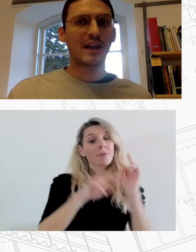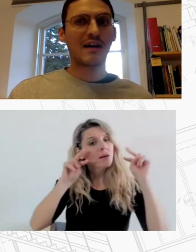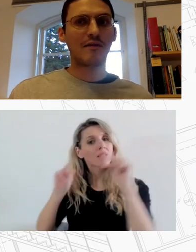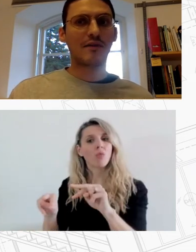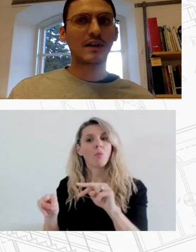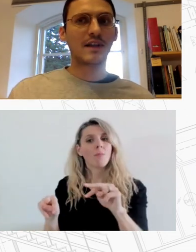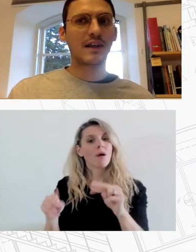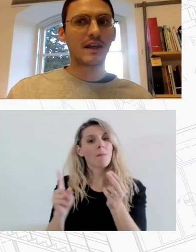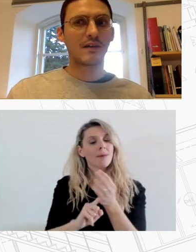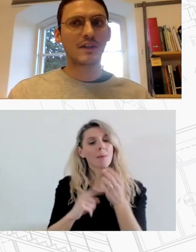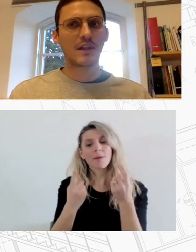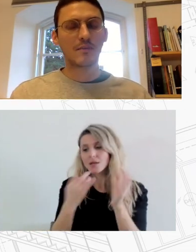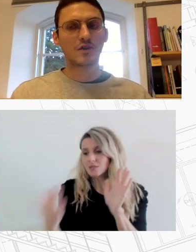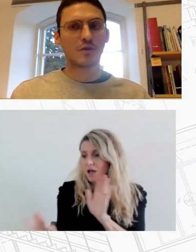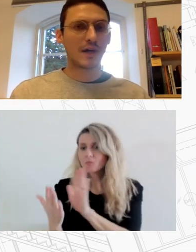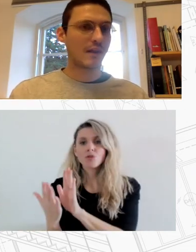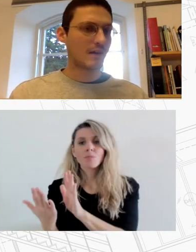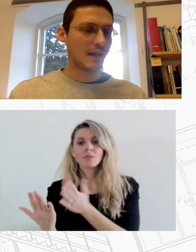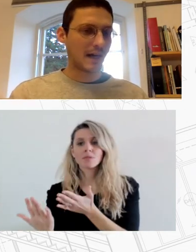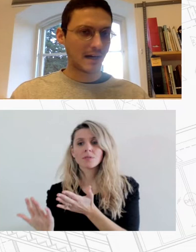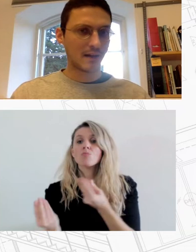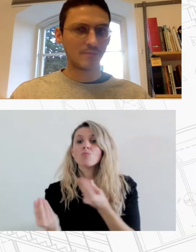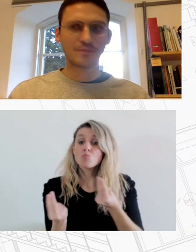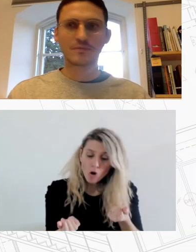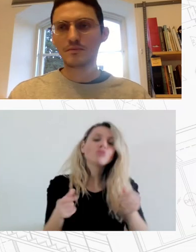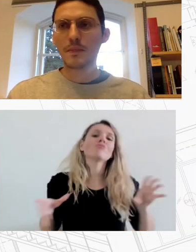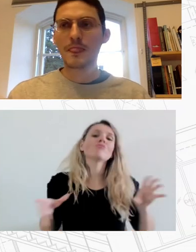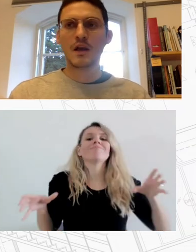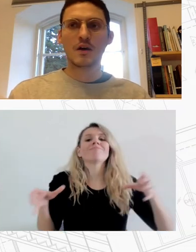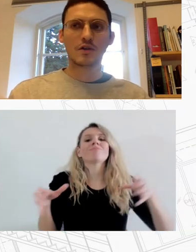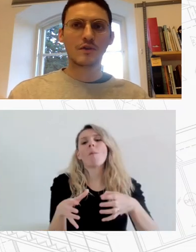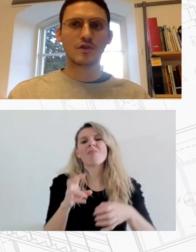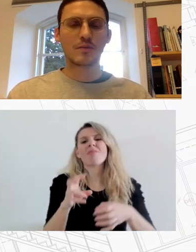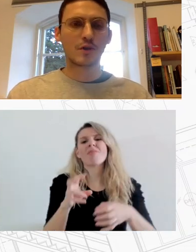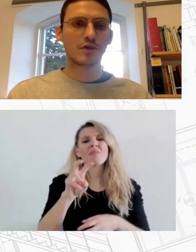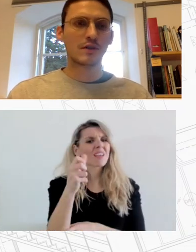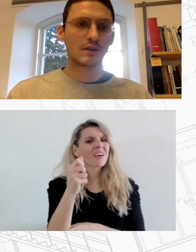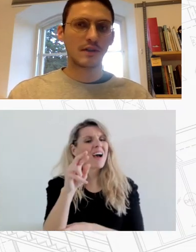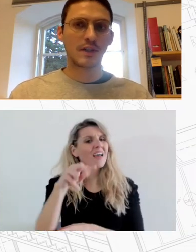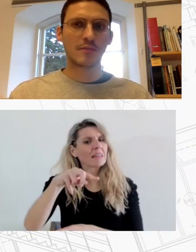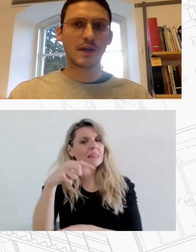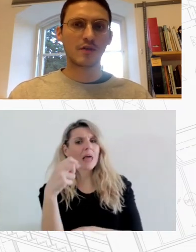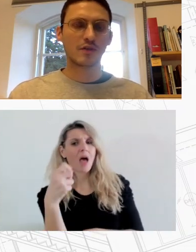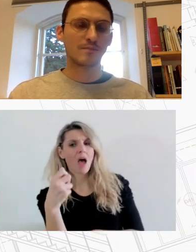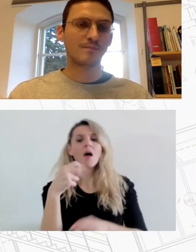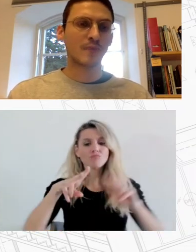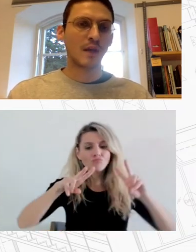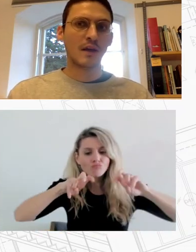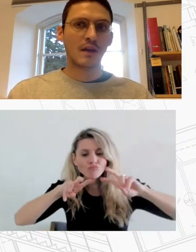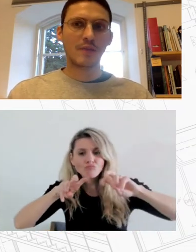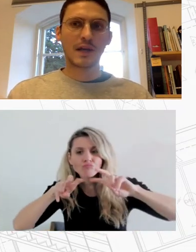τον αντιλαμβάνεται η ερευνητική μας ομάδα η Χάρτα χωρίς βεβαίως εκπτώσεις στην τεκμηρίωση